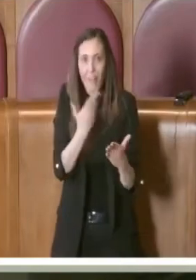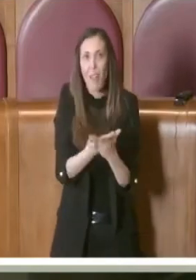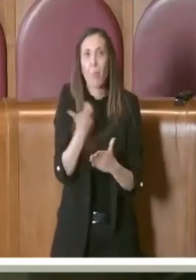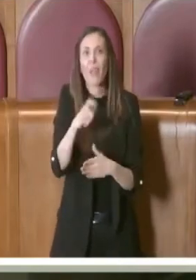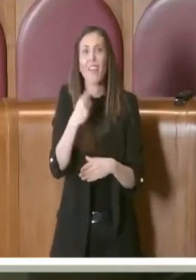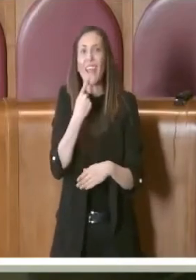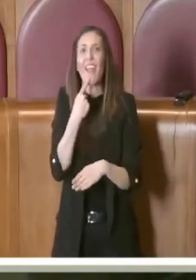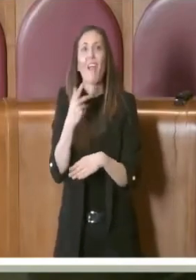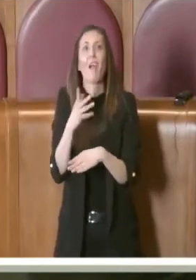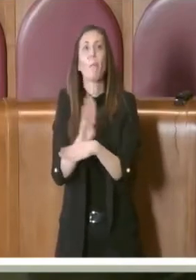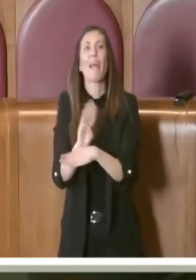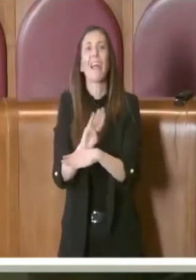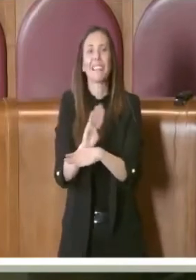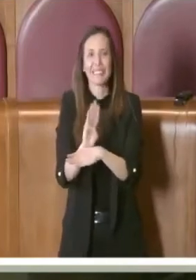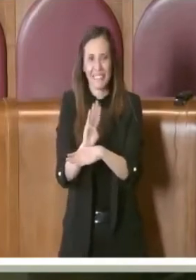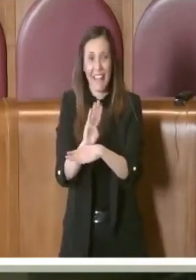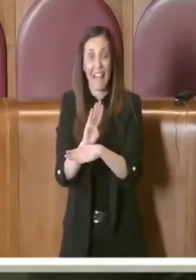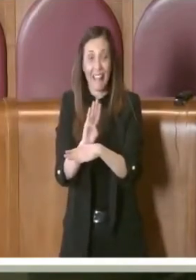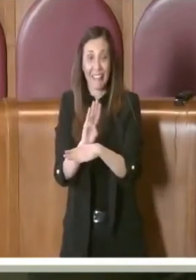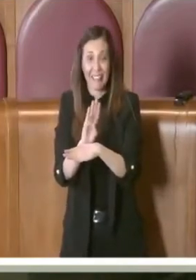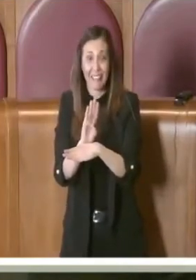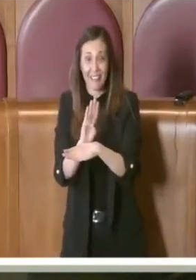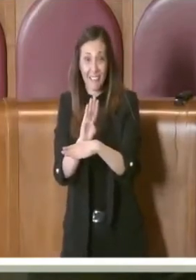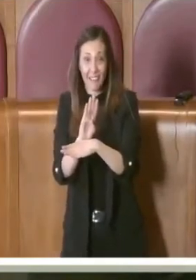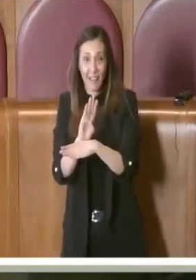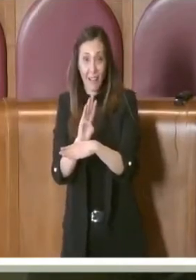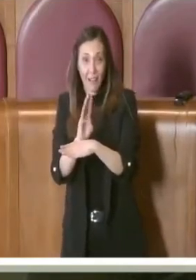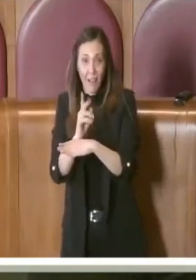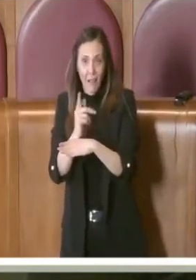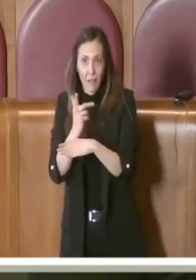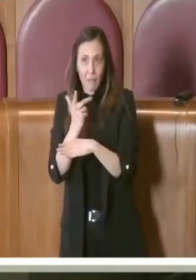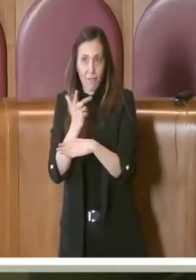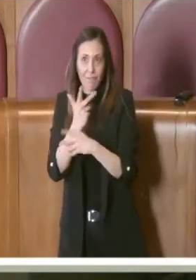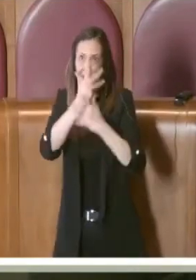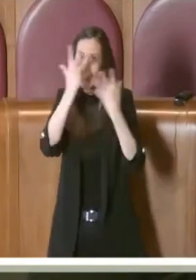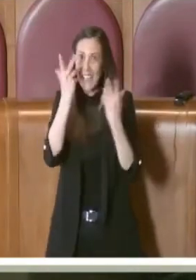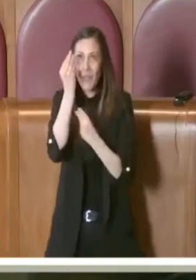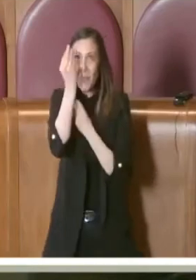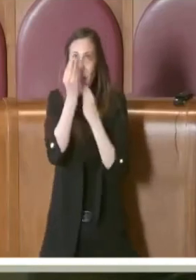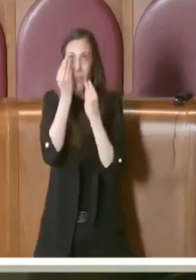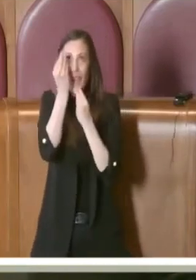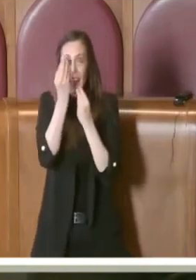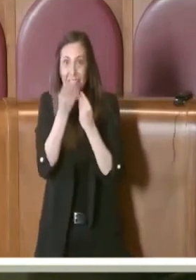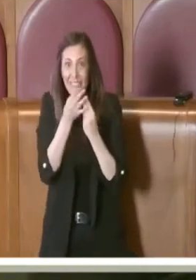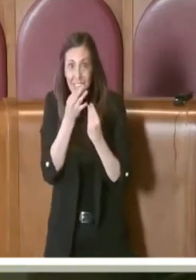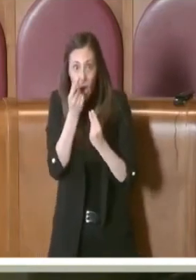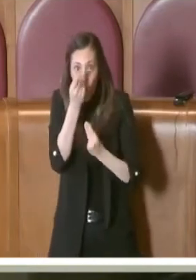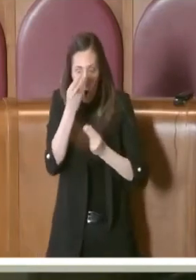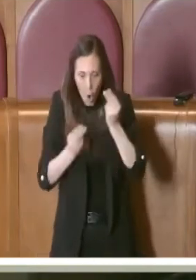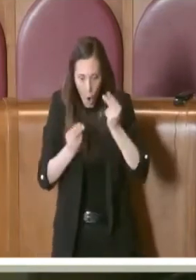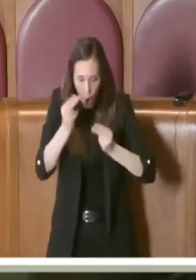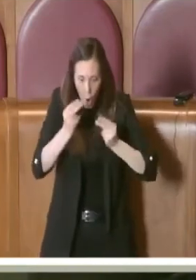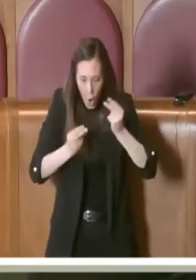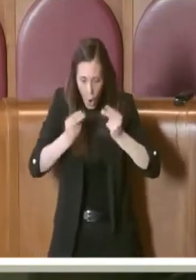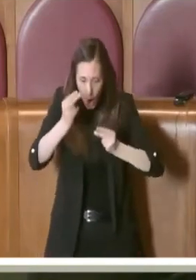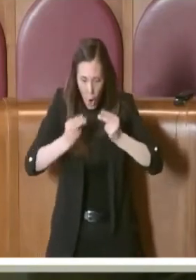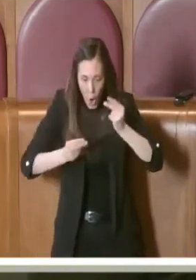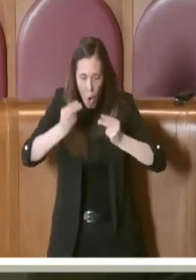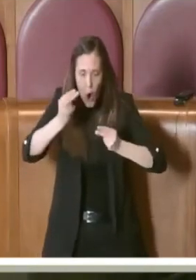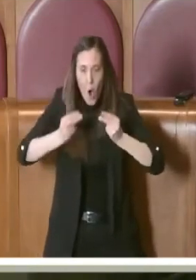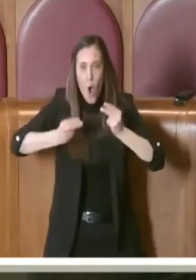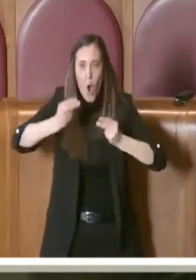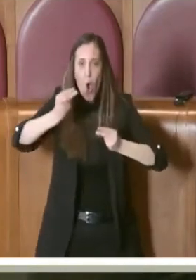ovviamente pensa non solo a far quadrare i conti, ma anche se